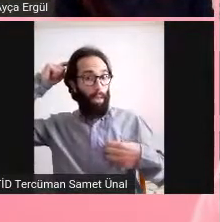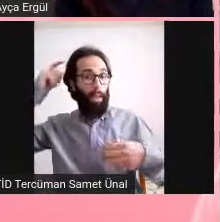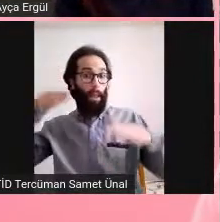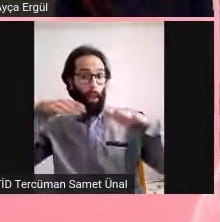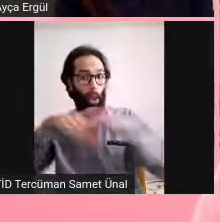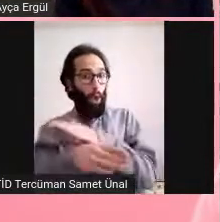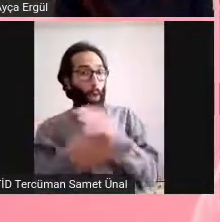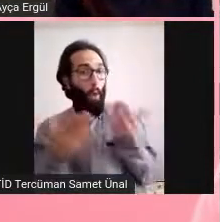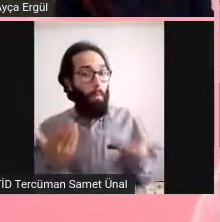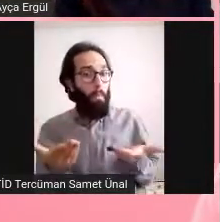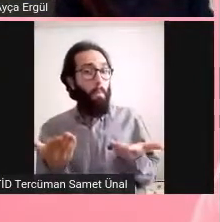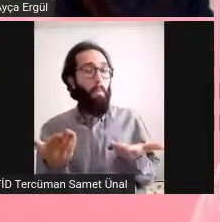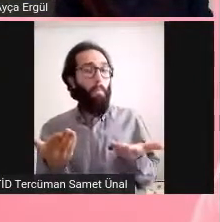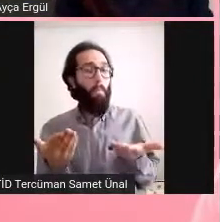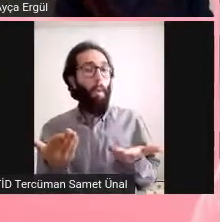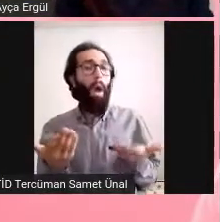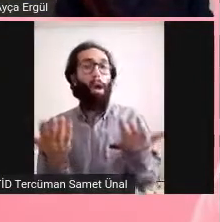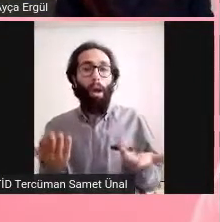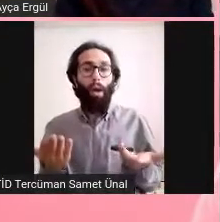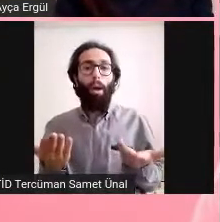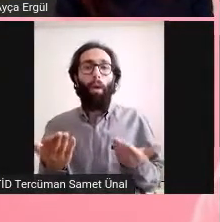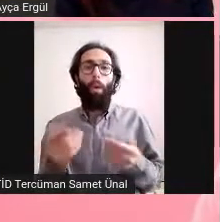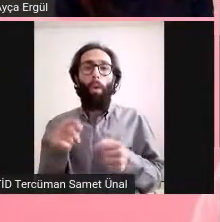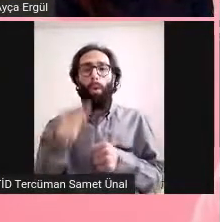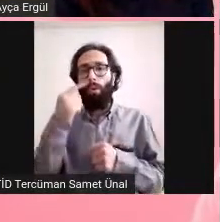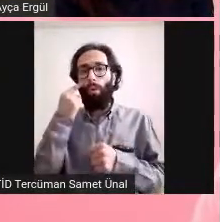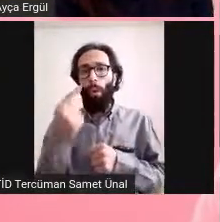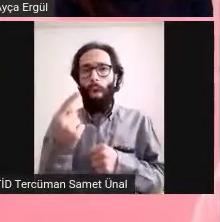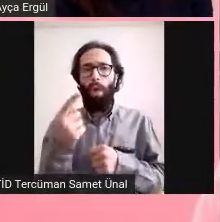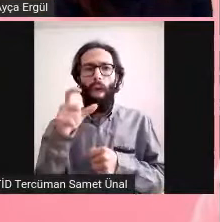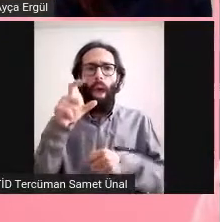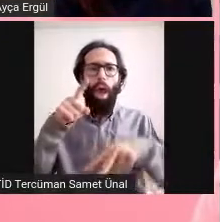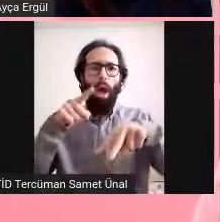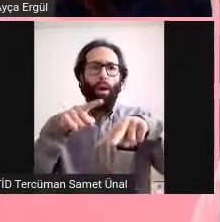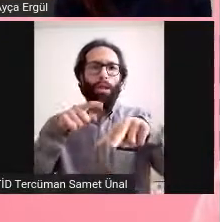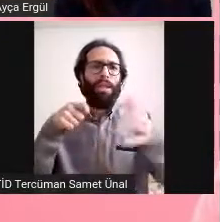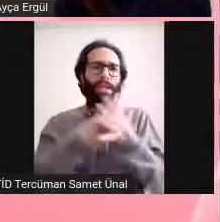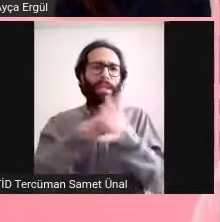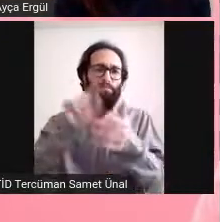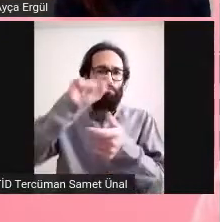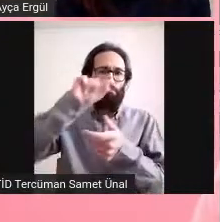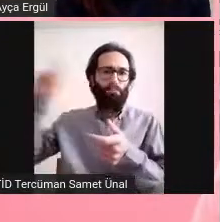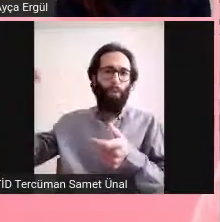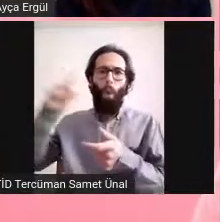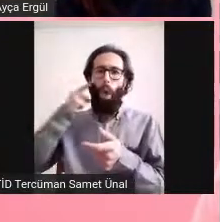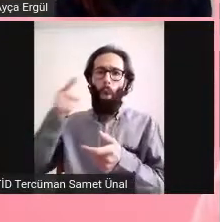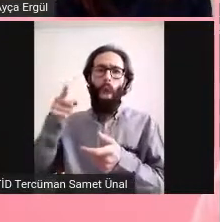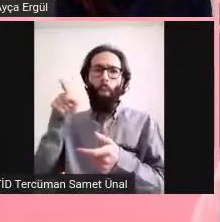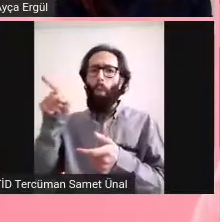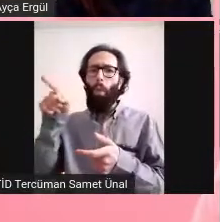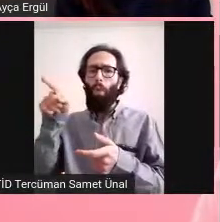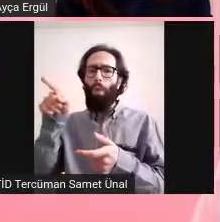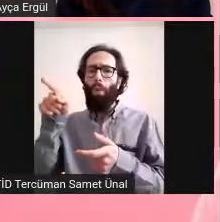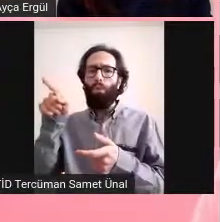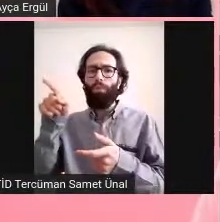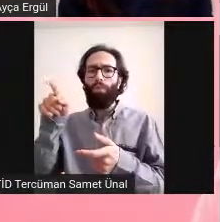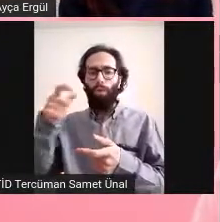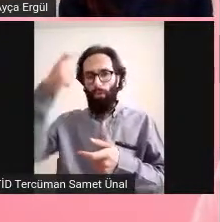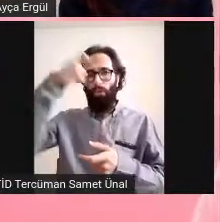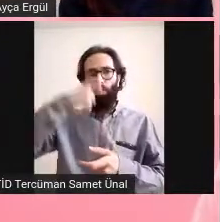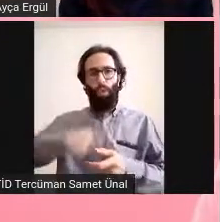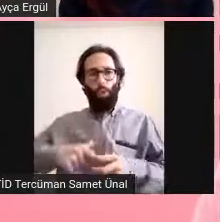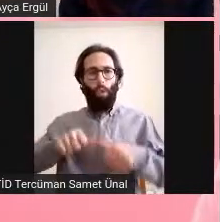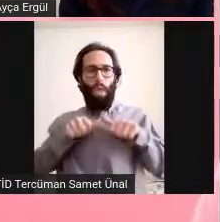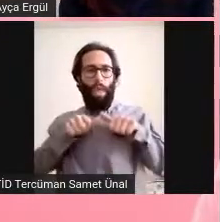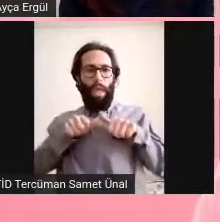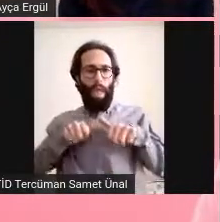disseminated encephalomyelitis diye bir şey. Disseminated vücuda yayılmış demek. Encephalomyelitis de